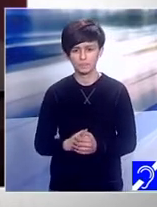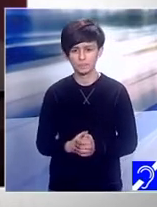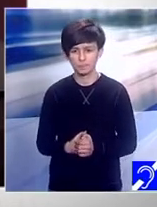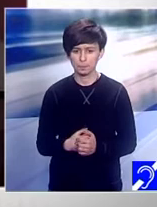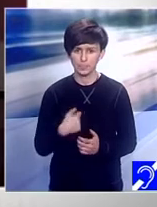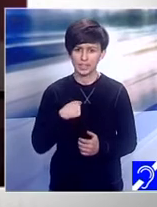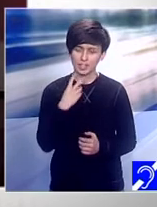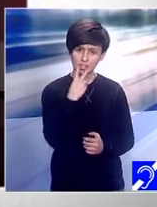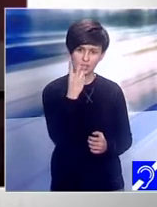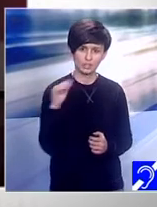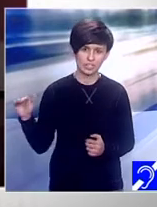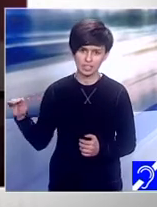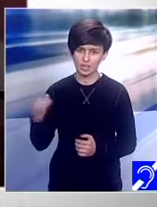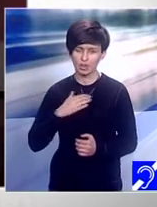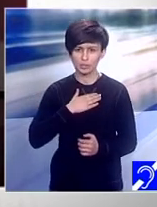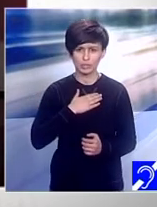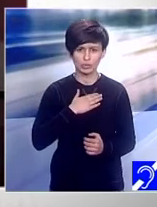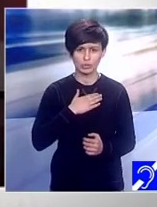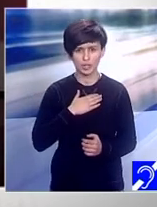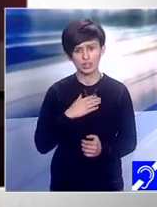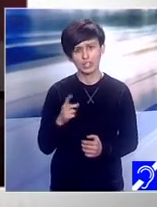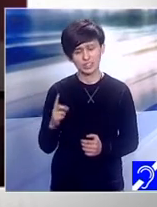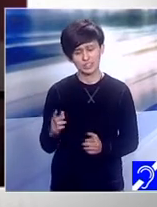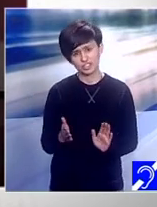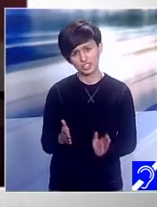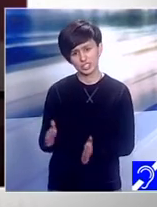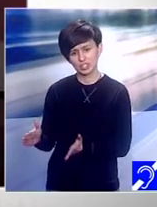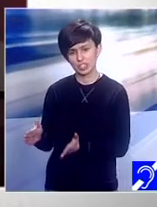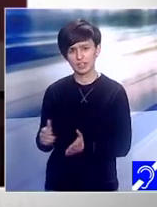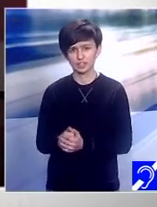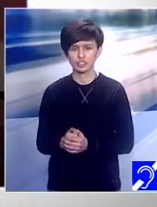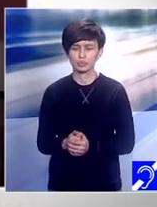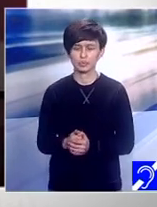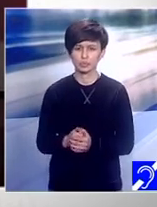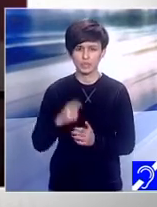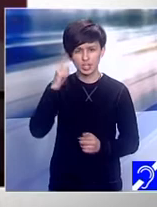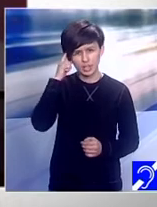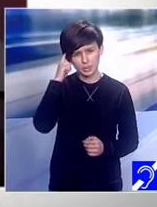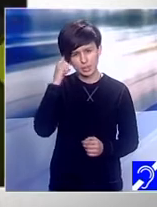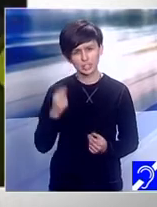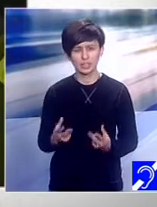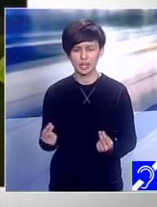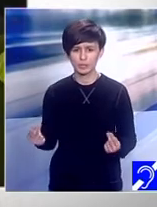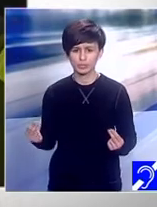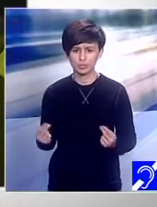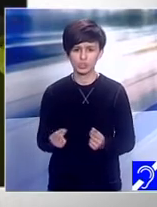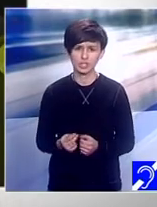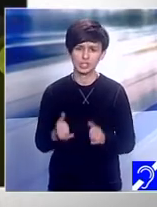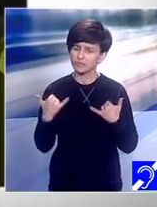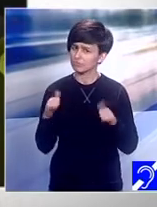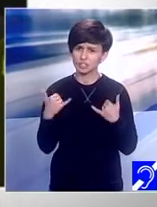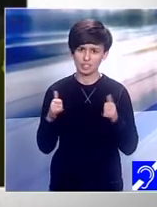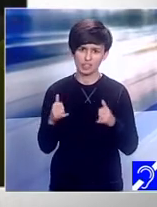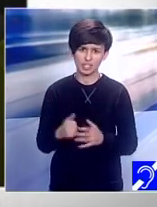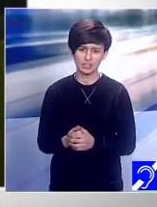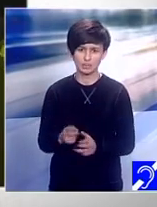deși am fost la început, îmi puneam foarte mari probleme. Ce se va întâmpla? Cum va fi? Dar nu rezolvi nimic.